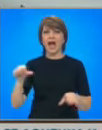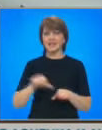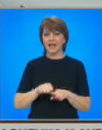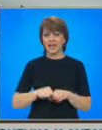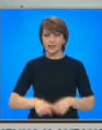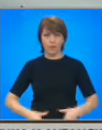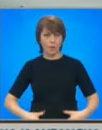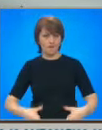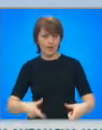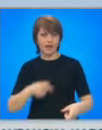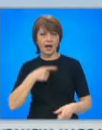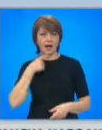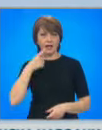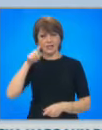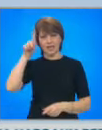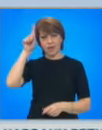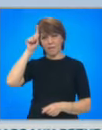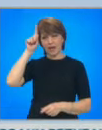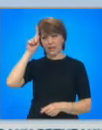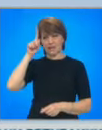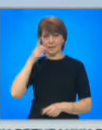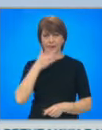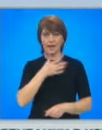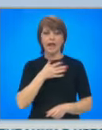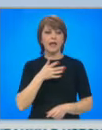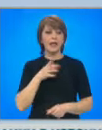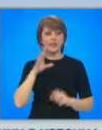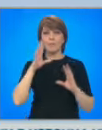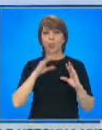поток 2, каза германският първи дипломат Анна Лена Бербок.